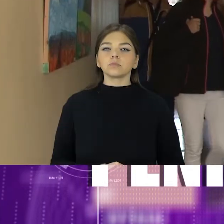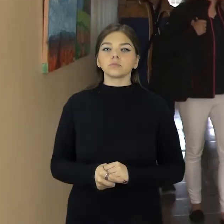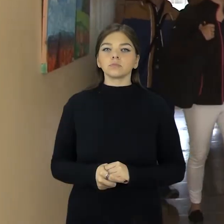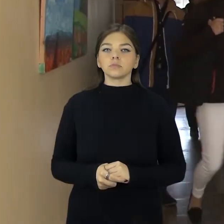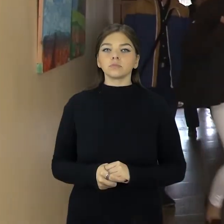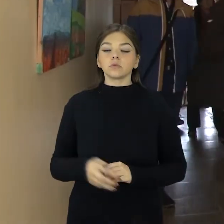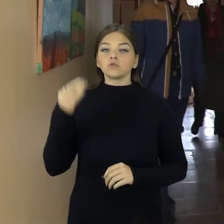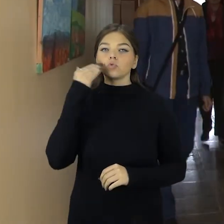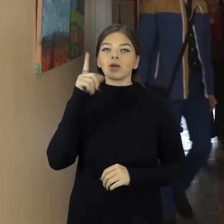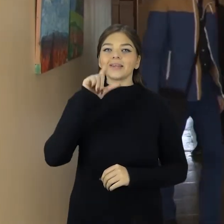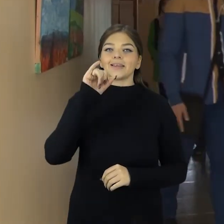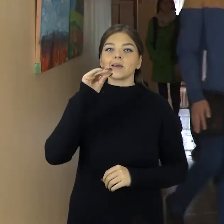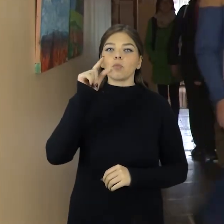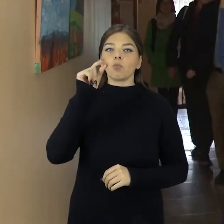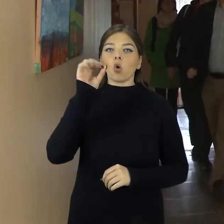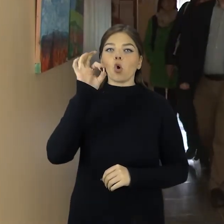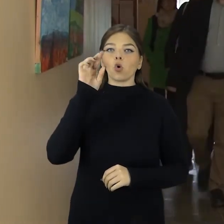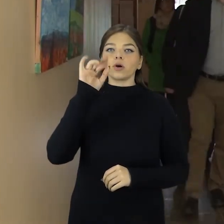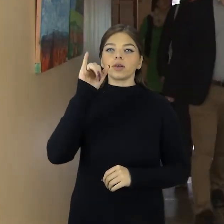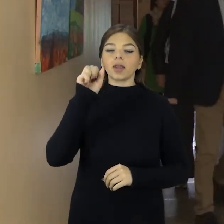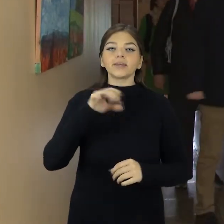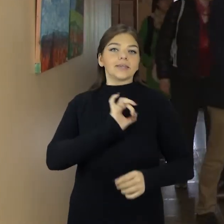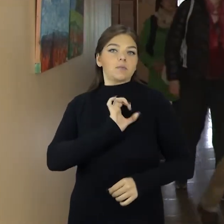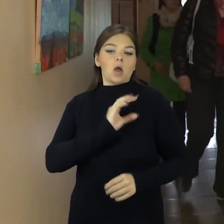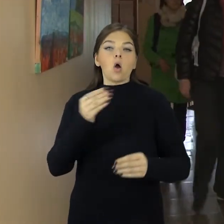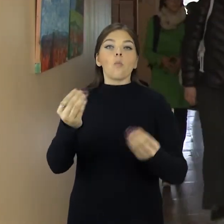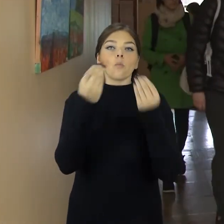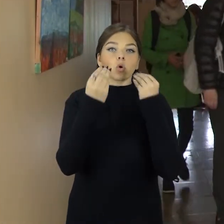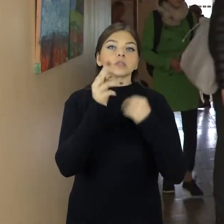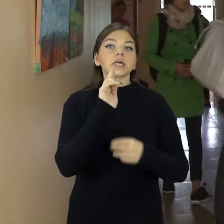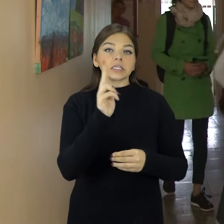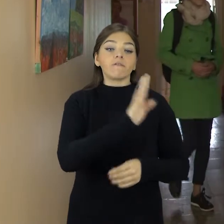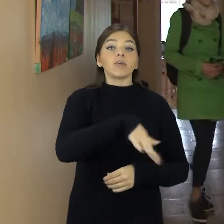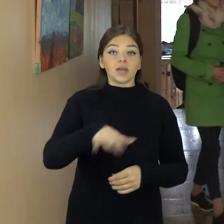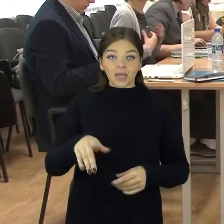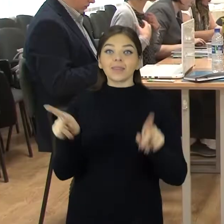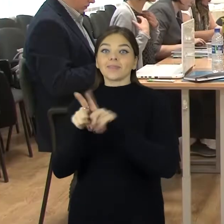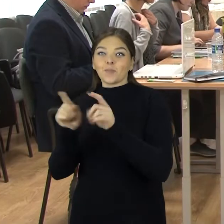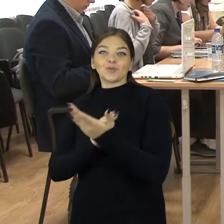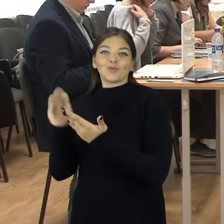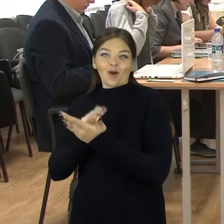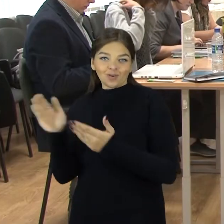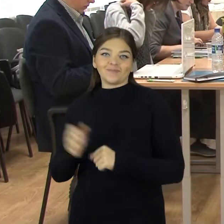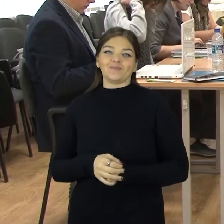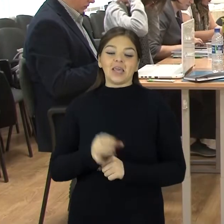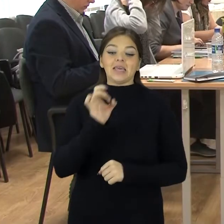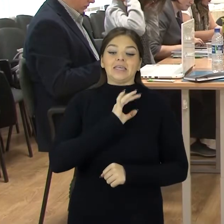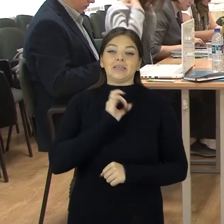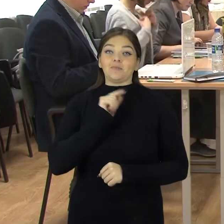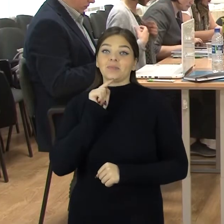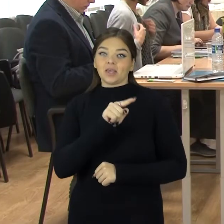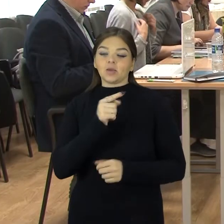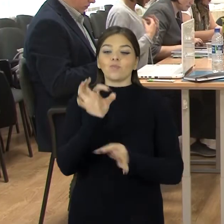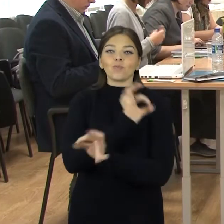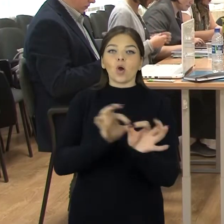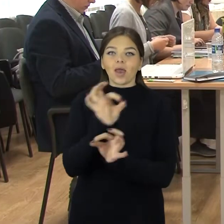Šiauliu Lieporių gimnazijoje mokosi ne tik vaikai, bet ir suaugusieji. Gimnazija vykdo jau antrą projektą skirtą vyresnio